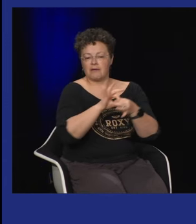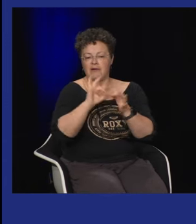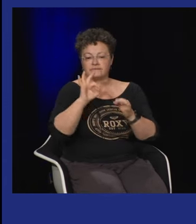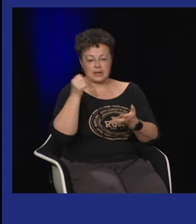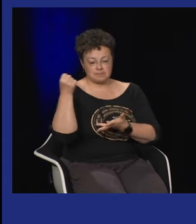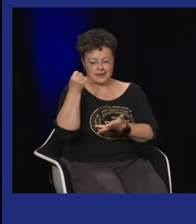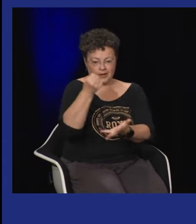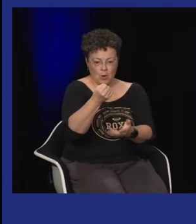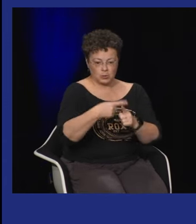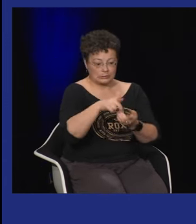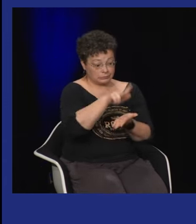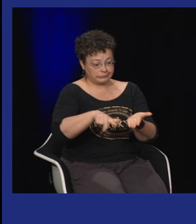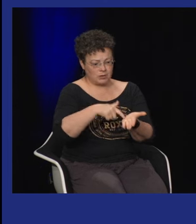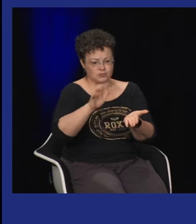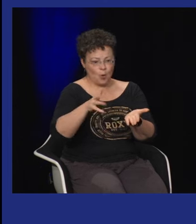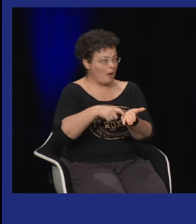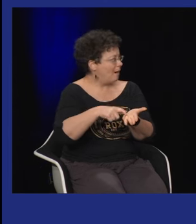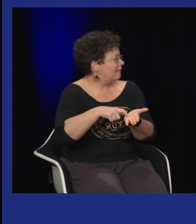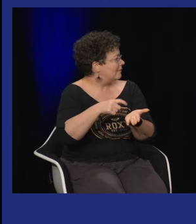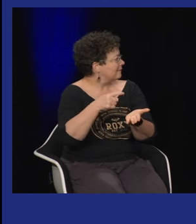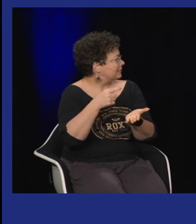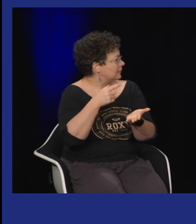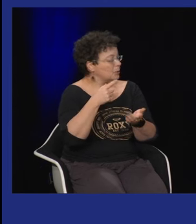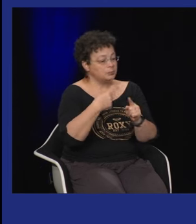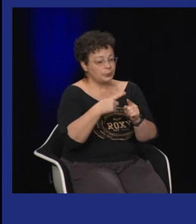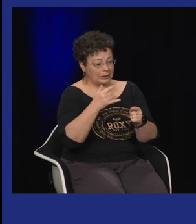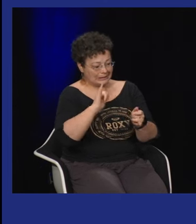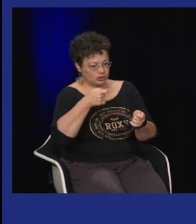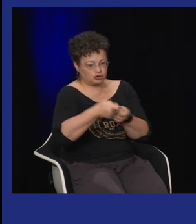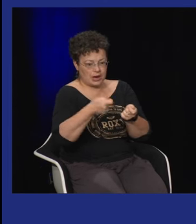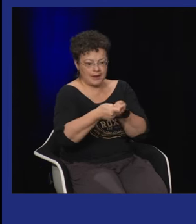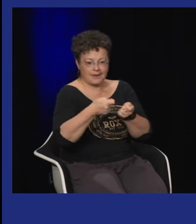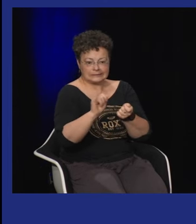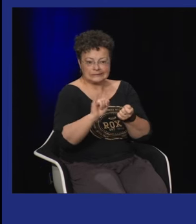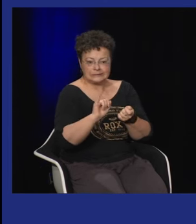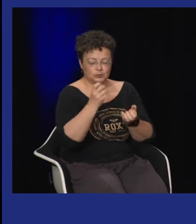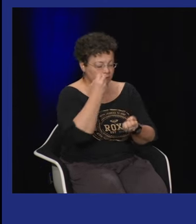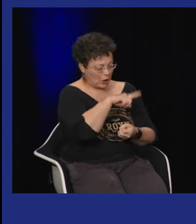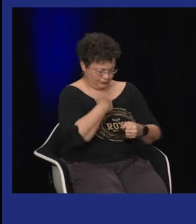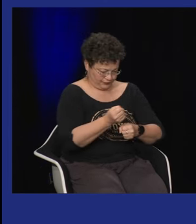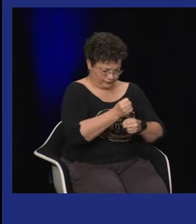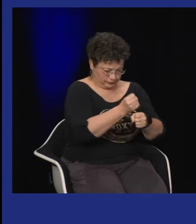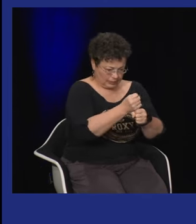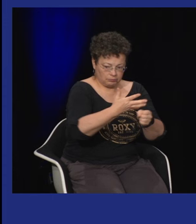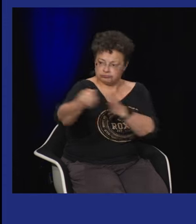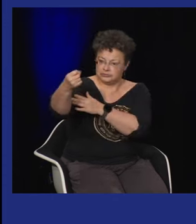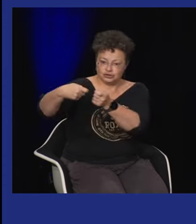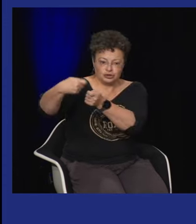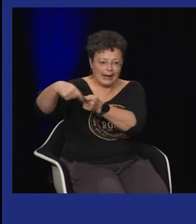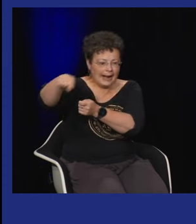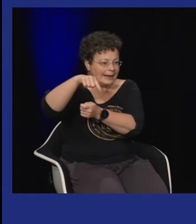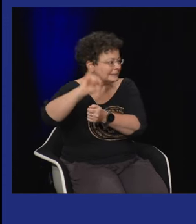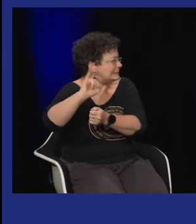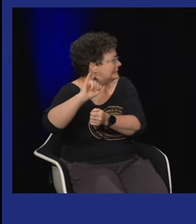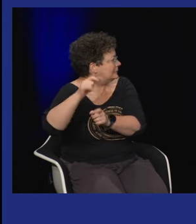qui va permettre cette diffusion aussi de l'art mais les nouvelles technologies de manière générale donc il y a ce patrimoine mais qui gère